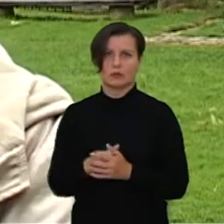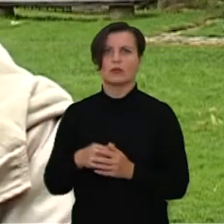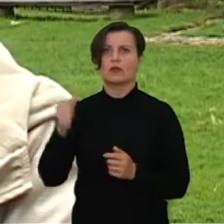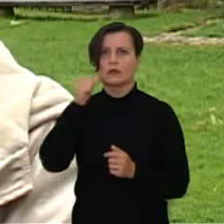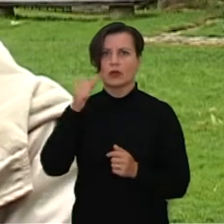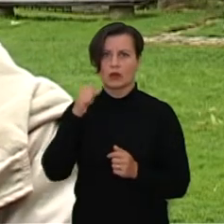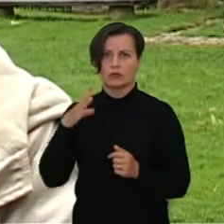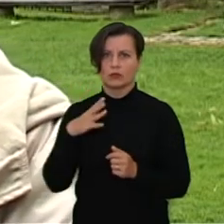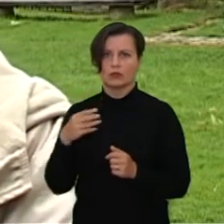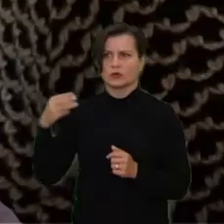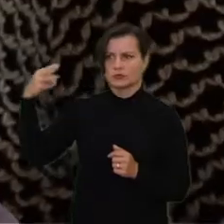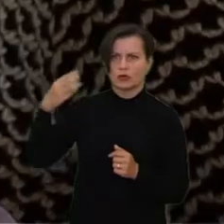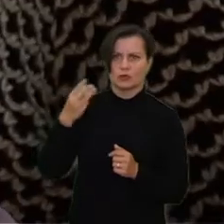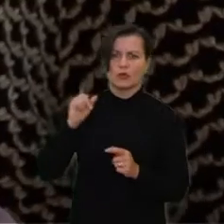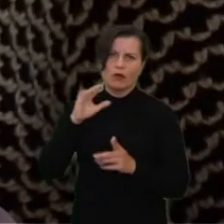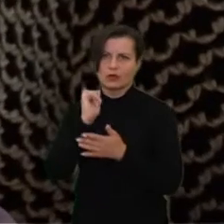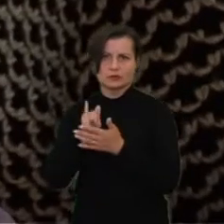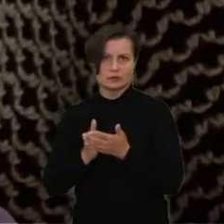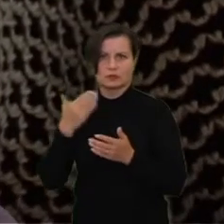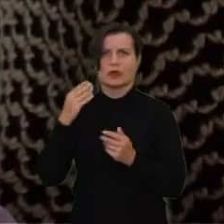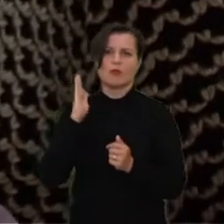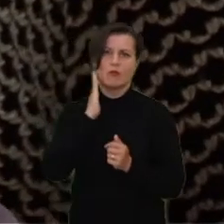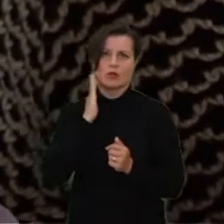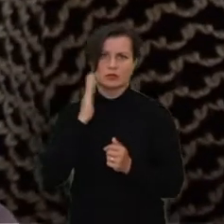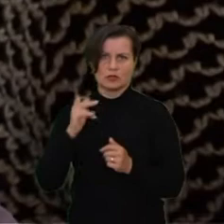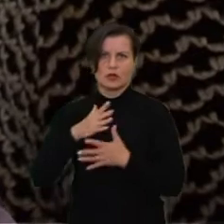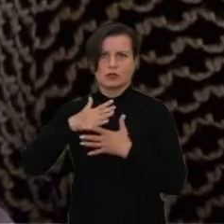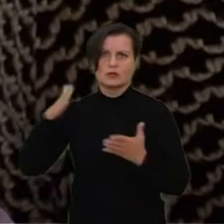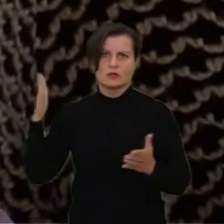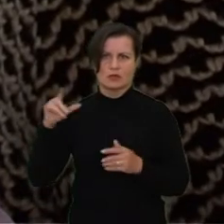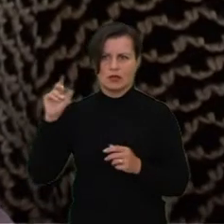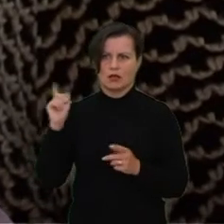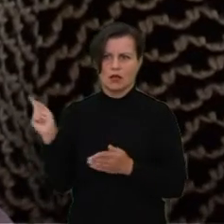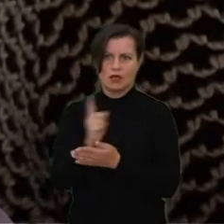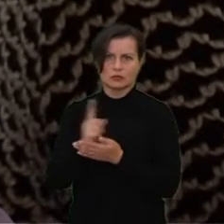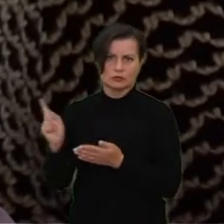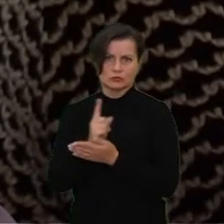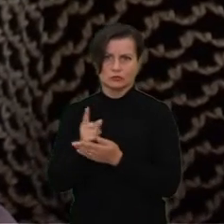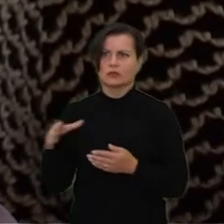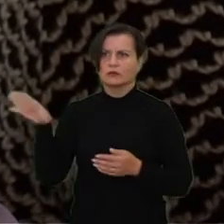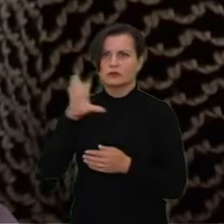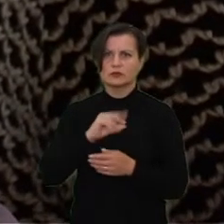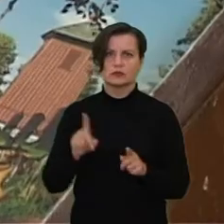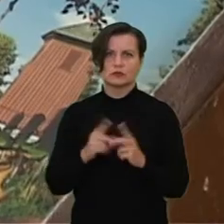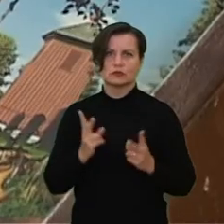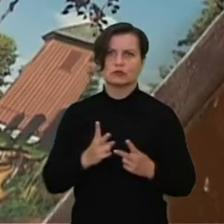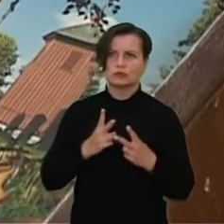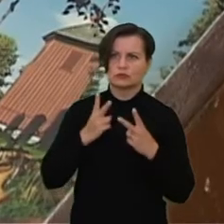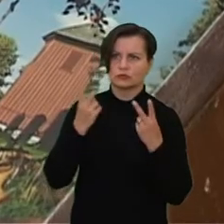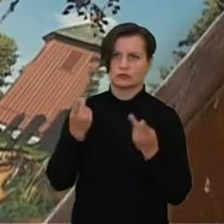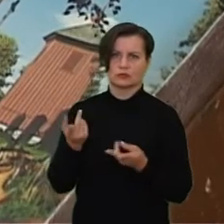Vakar buvo iš šokių didelė, atsiprašau iš mažiaikių, buvo didelė ekskursija. Ir tiek visi